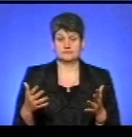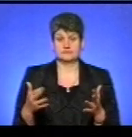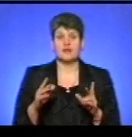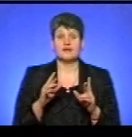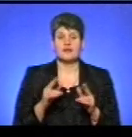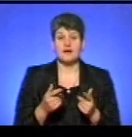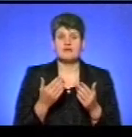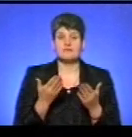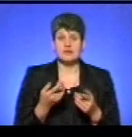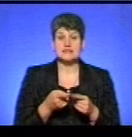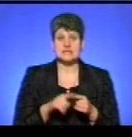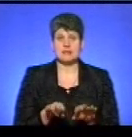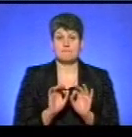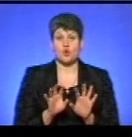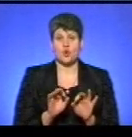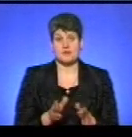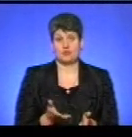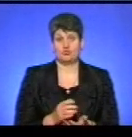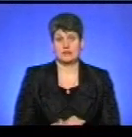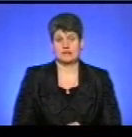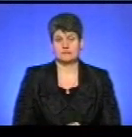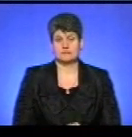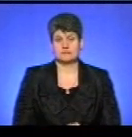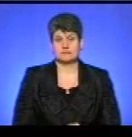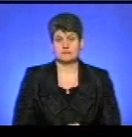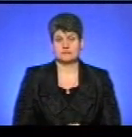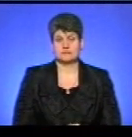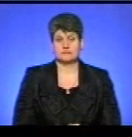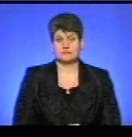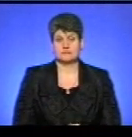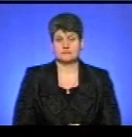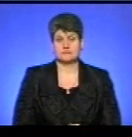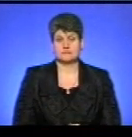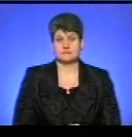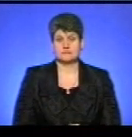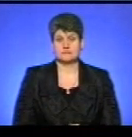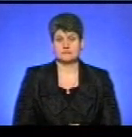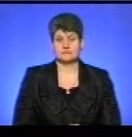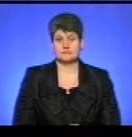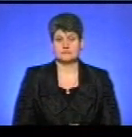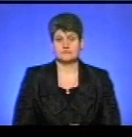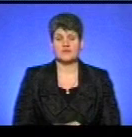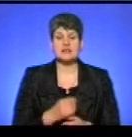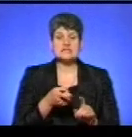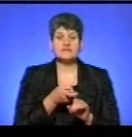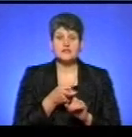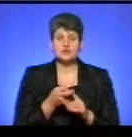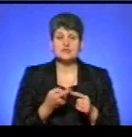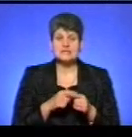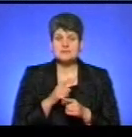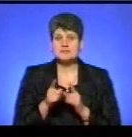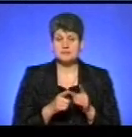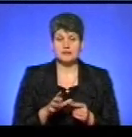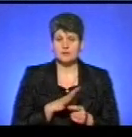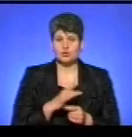Як ви це прокоментуєте? Даю відповідь. Це питання врегулювано з 1 травня, в зв'язку з цими змінами, які